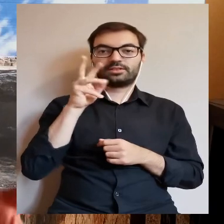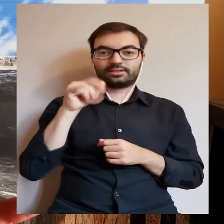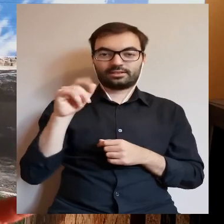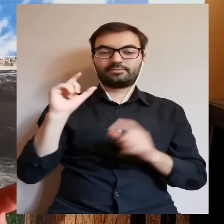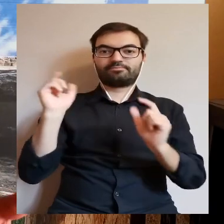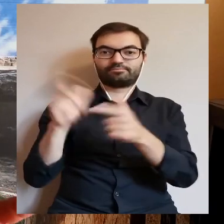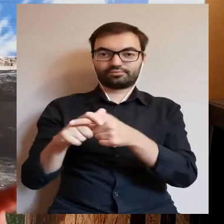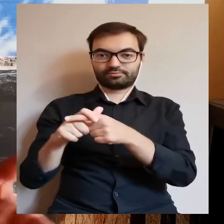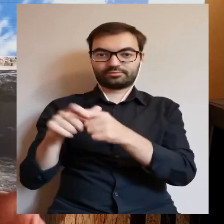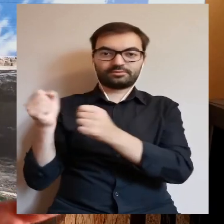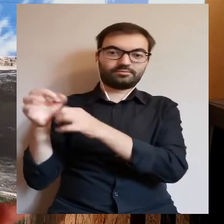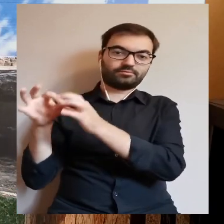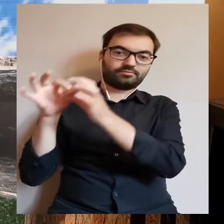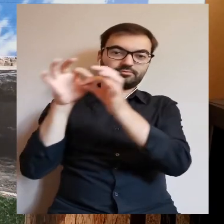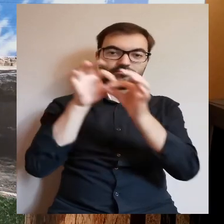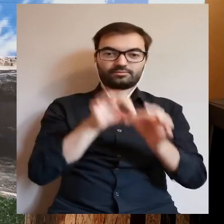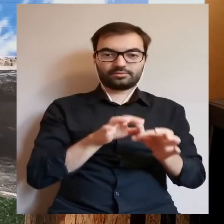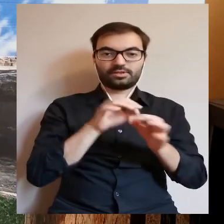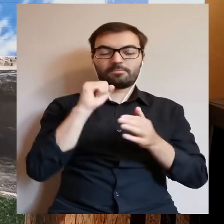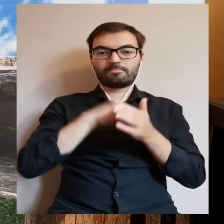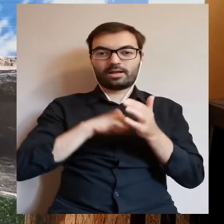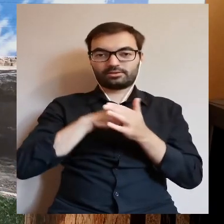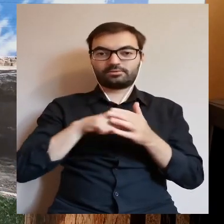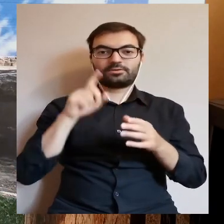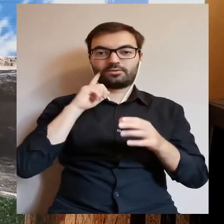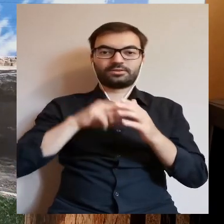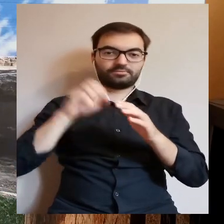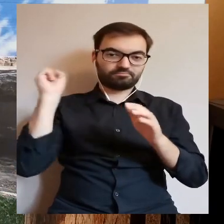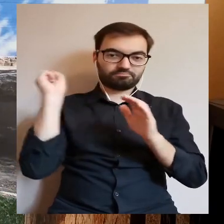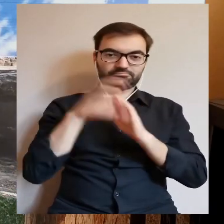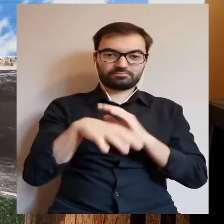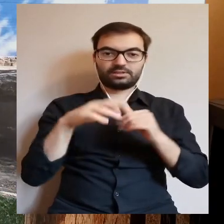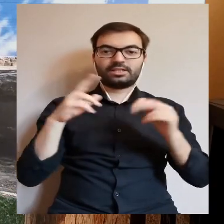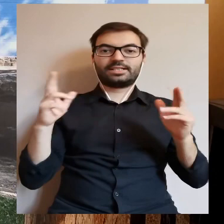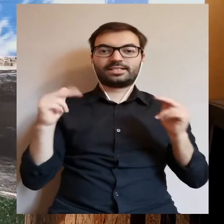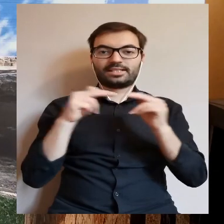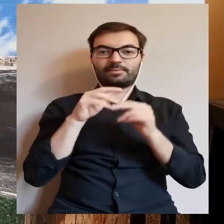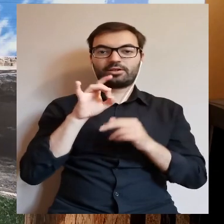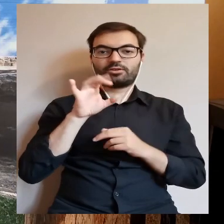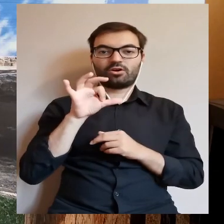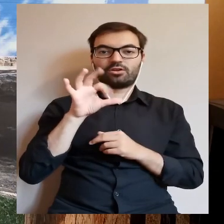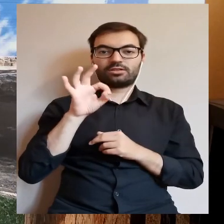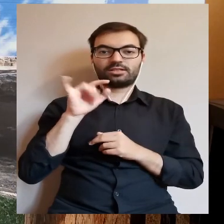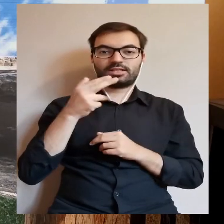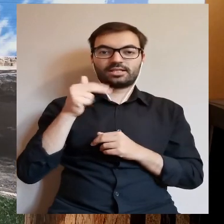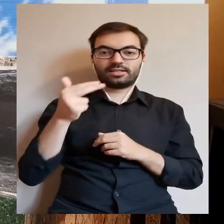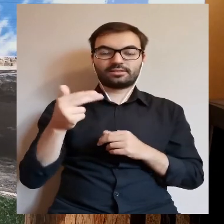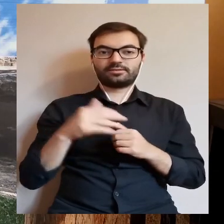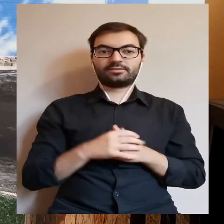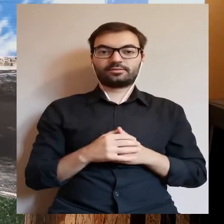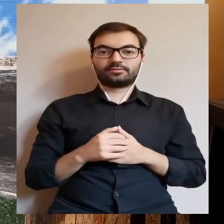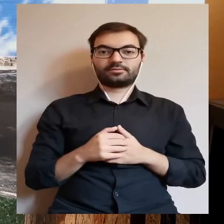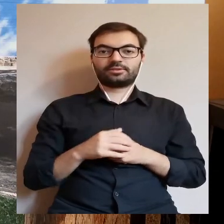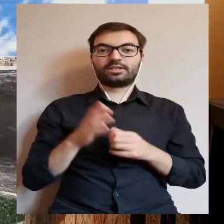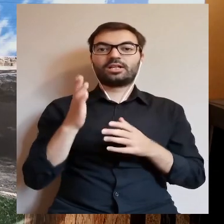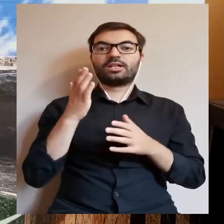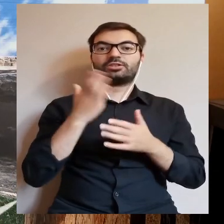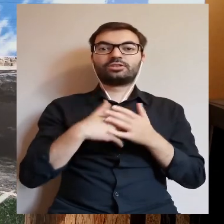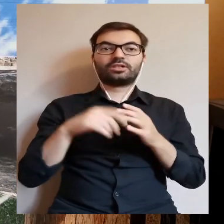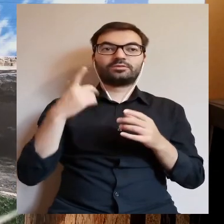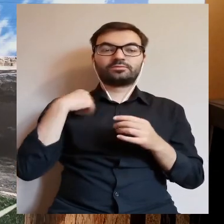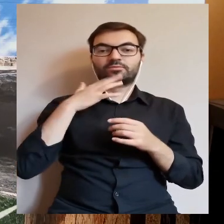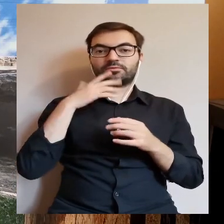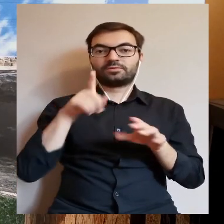pojmany, przywieziony na Mazowsze i właśnie osadzony w zamku w Gostyninie. Według